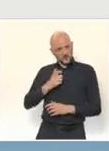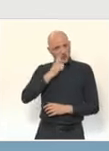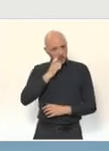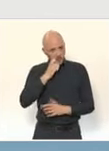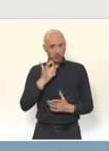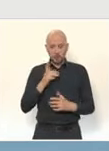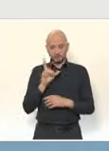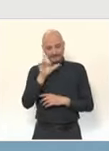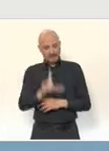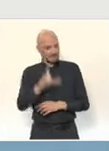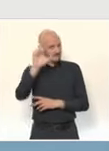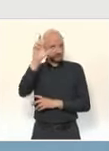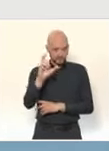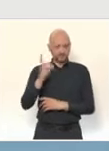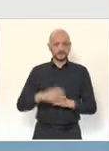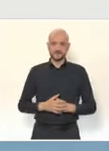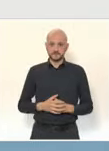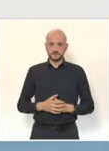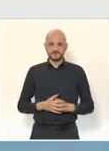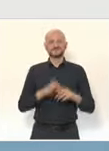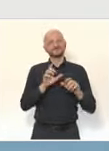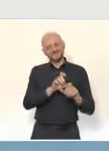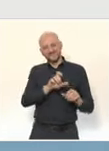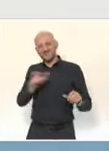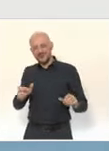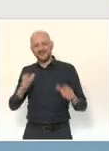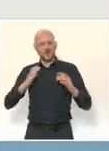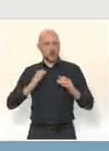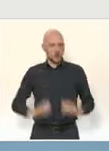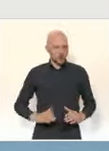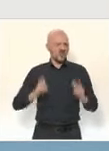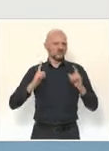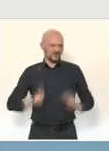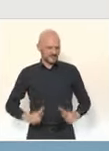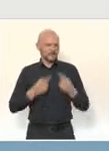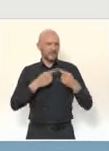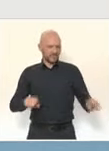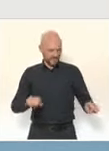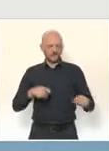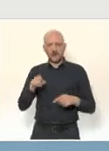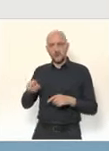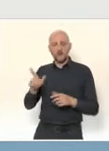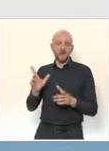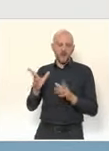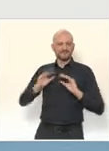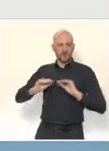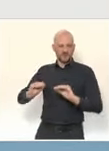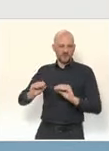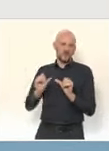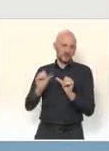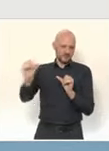lundi prochain, tandis que pour l'enseignement secondaire, donc pour les collégiens et les lycéens, ce sera un enseignement à distance.